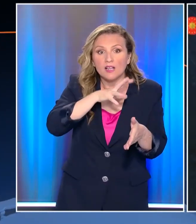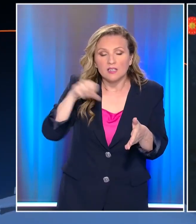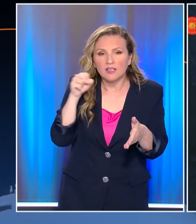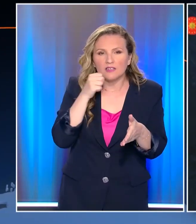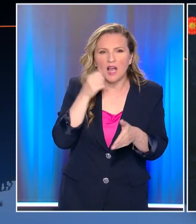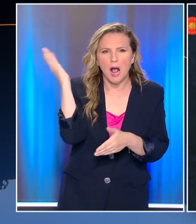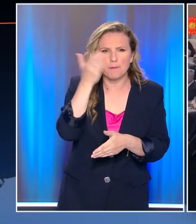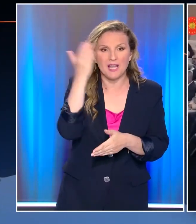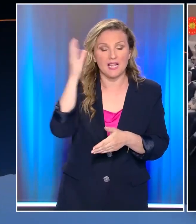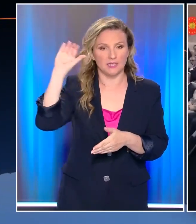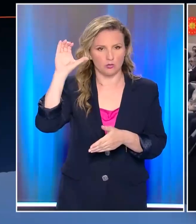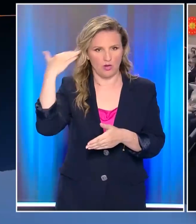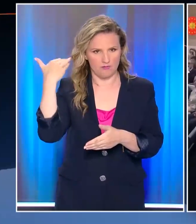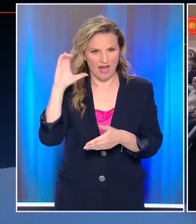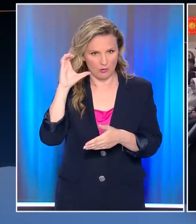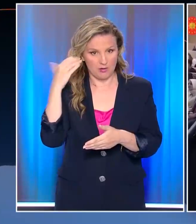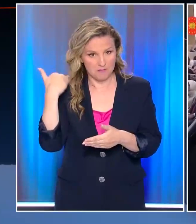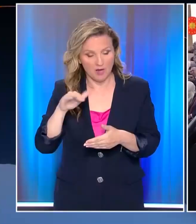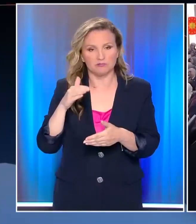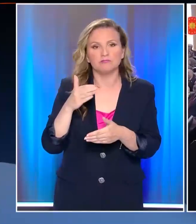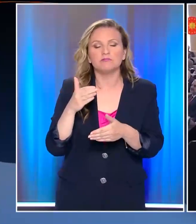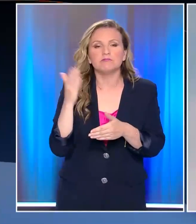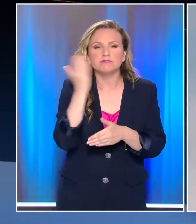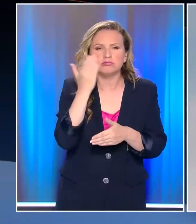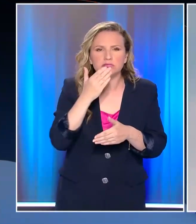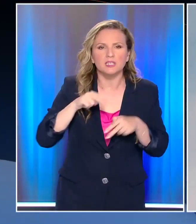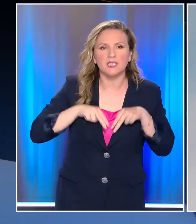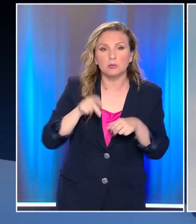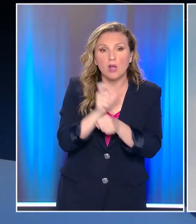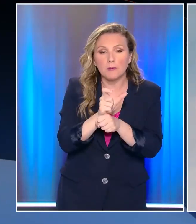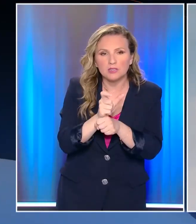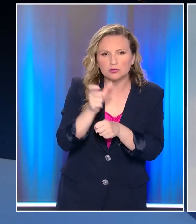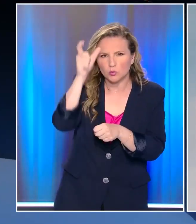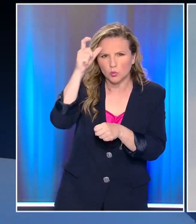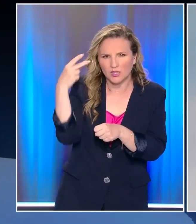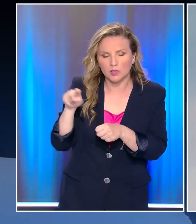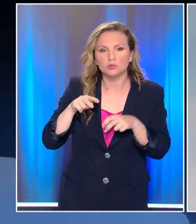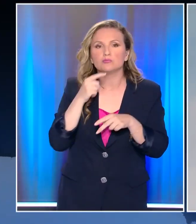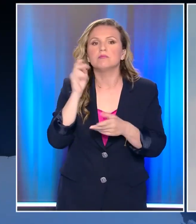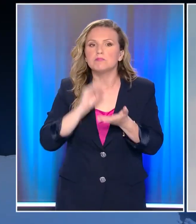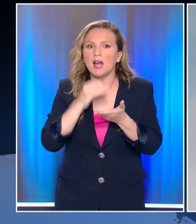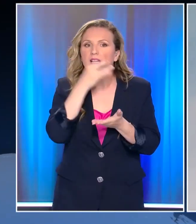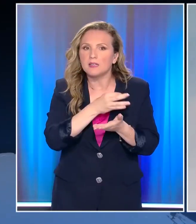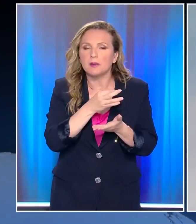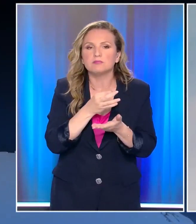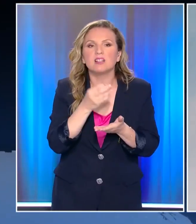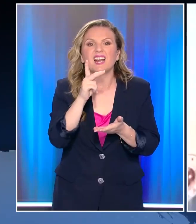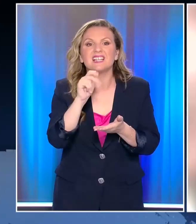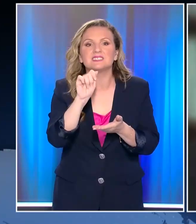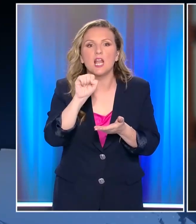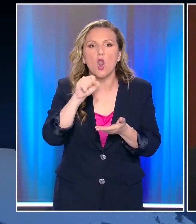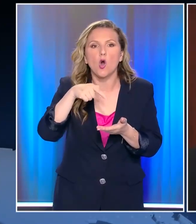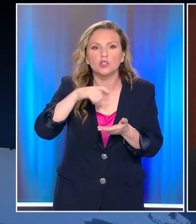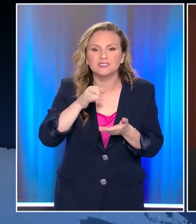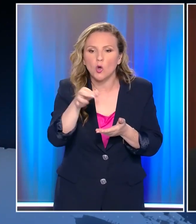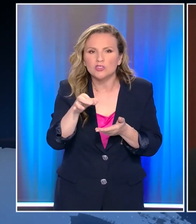ανοιχτές απειλές του Τάγι Περντογάν εναντίον της Ελλάδας και ο Χουλουσία Κάρ επανέρχεται βάζοντας και πάλι στο στόχαστρο το Καστελόριζο.